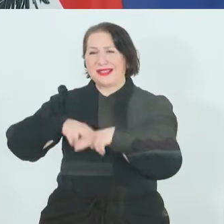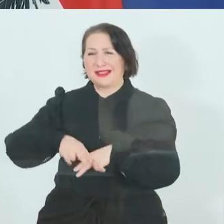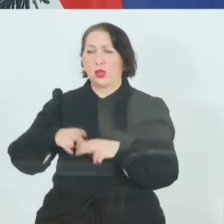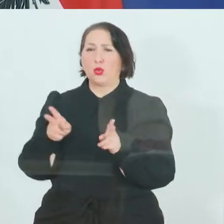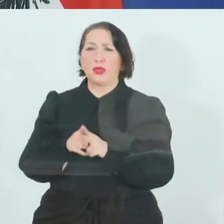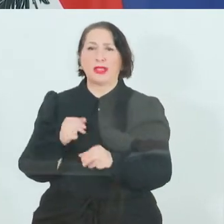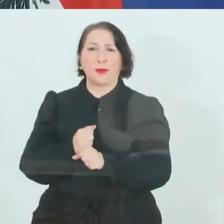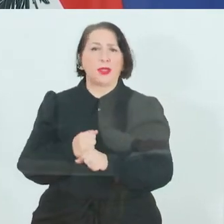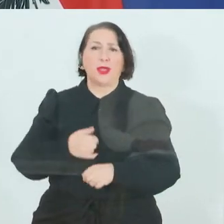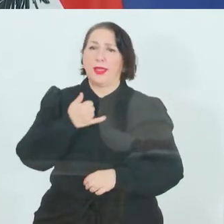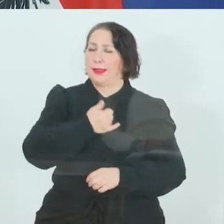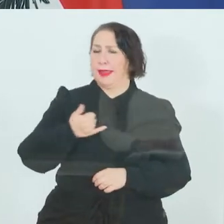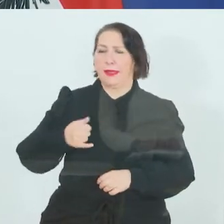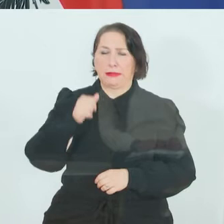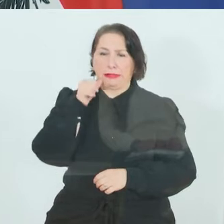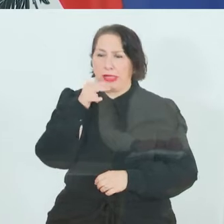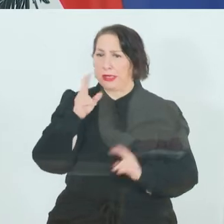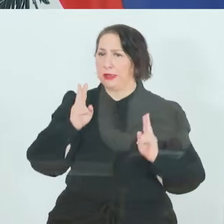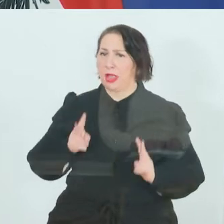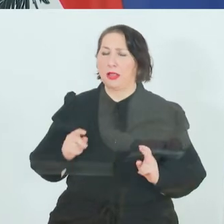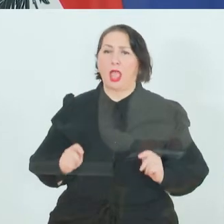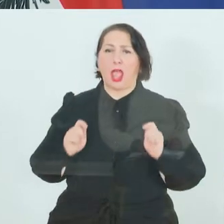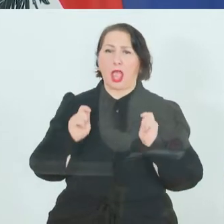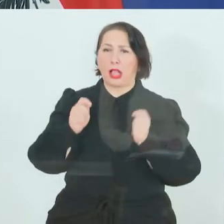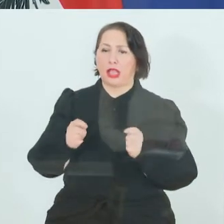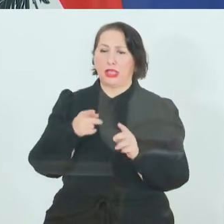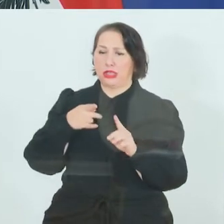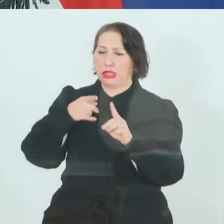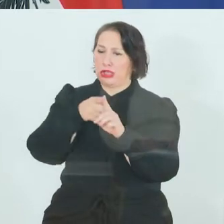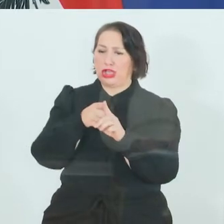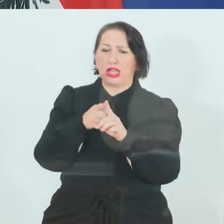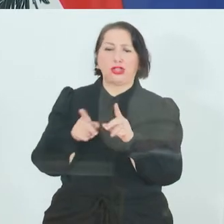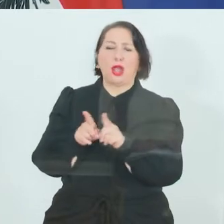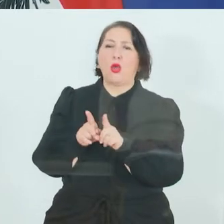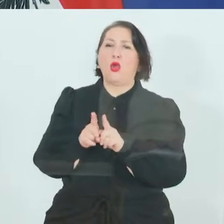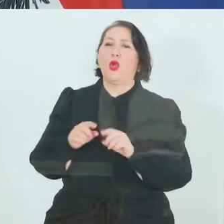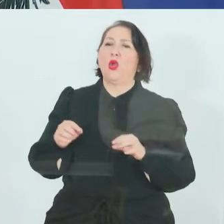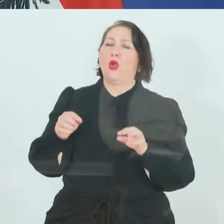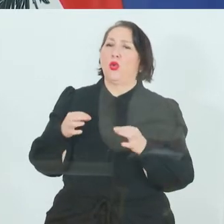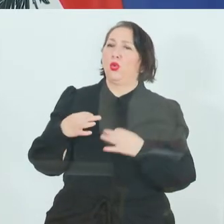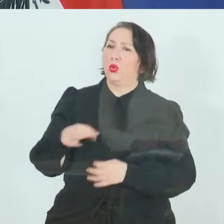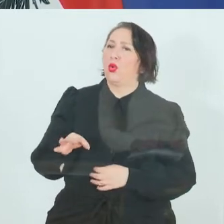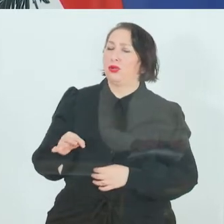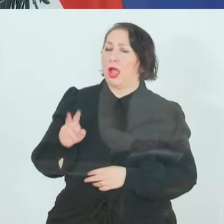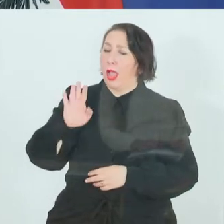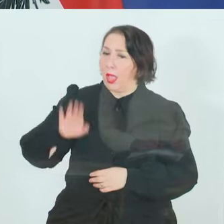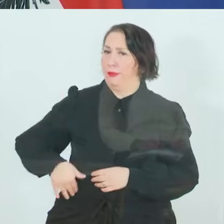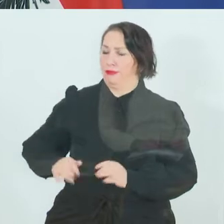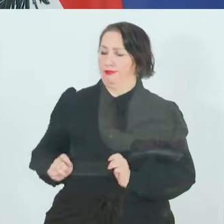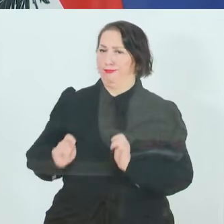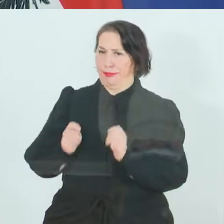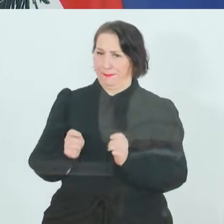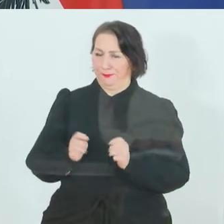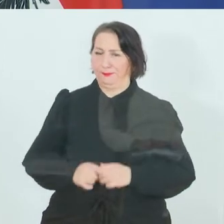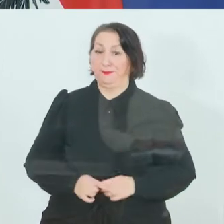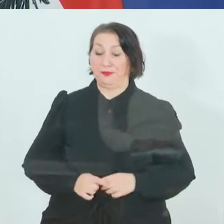jeder Tag die Möglichkeit, den Antrag direkt zu stellen und dann auch mit Gültigkeit ab dem jeweiligen Eingang. Zum